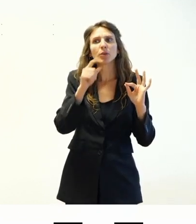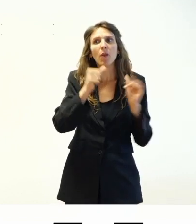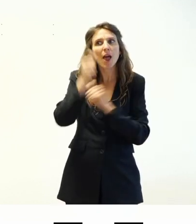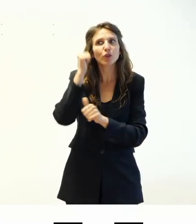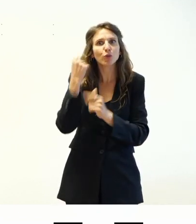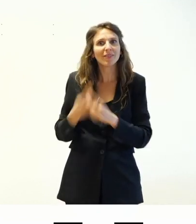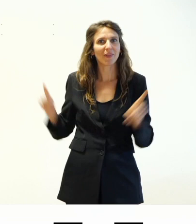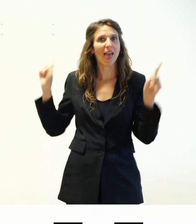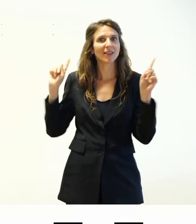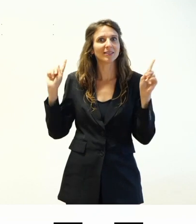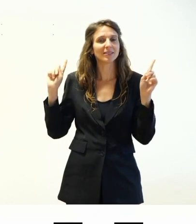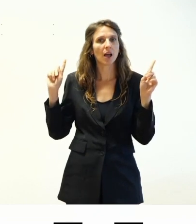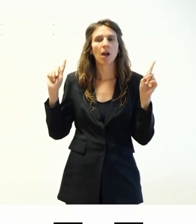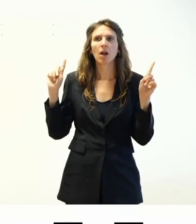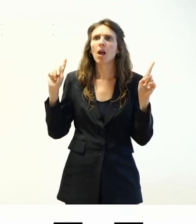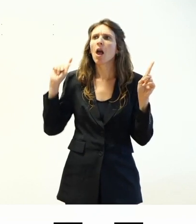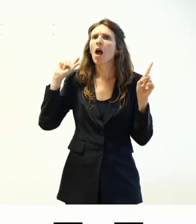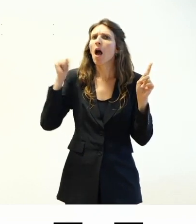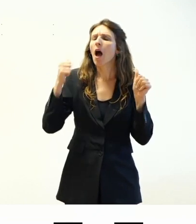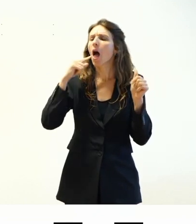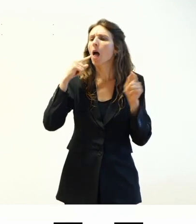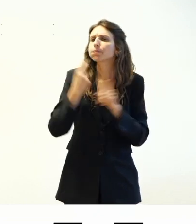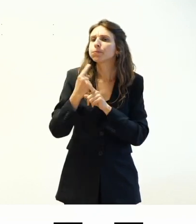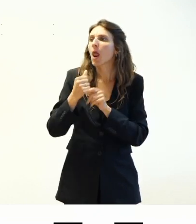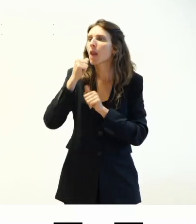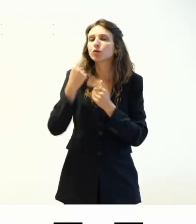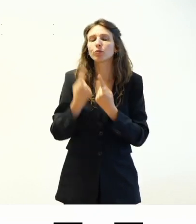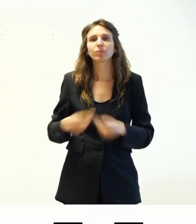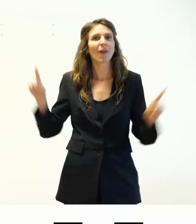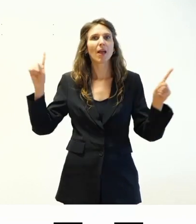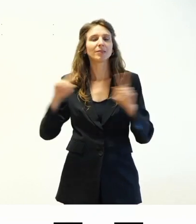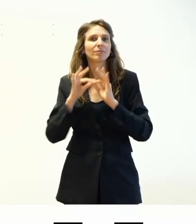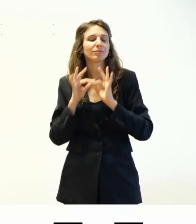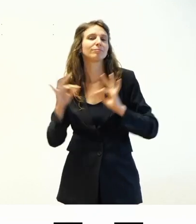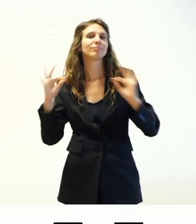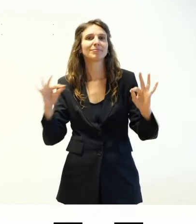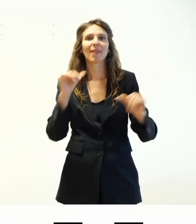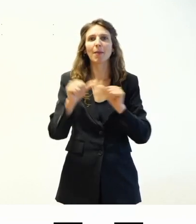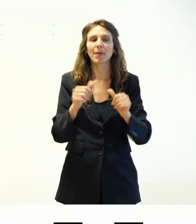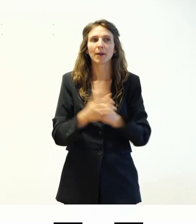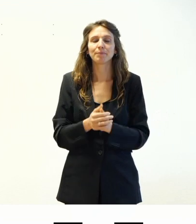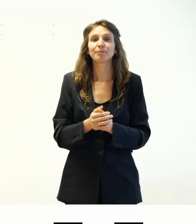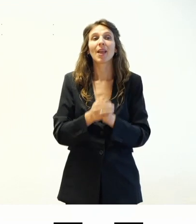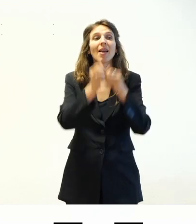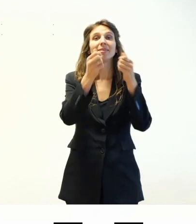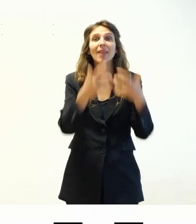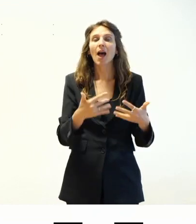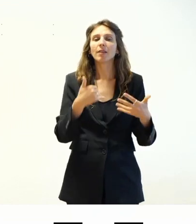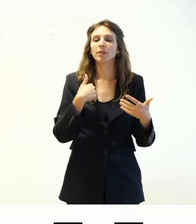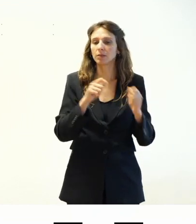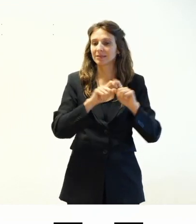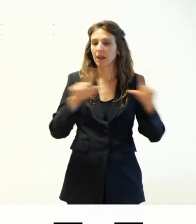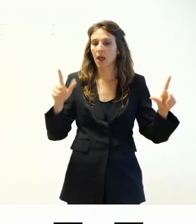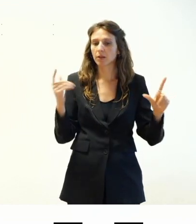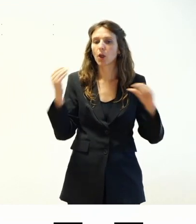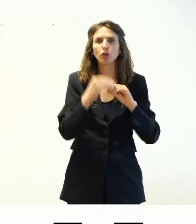scorso, mentre negli ultimi anni era sempre stato uguale, dall'anno scorso l'hanno cambiata. Ho aggiornato i dati che aggiorno in questa slide che c